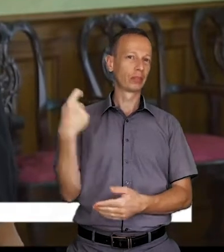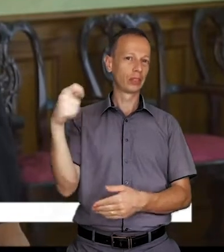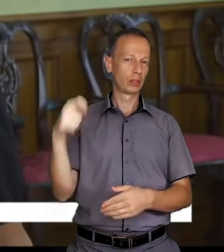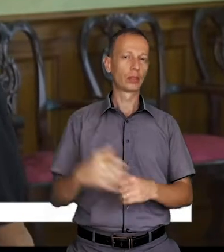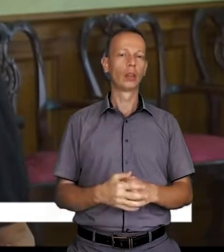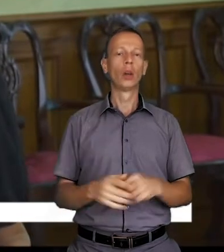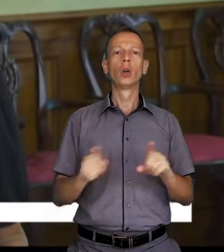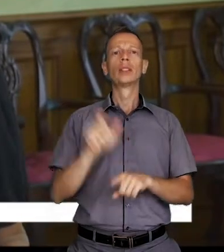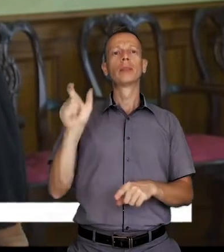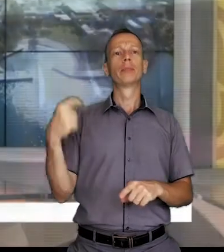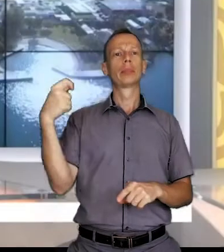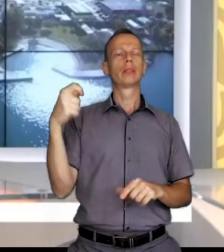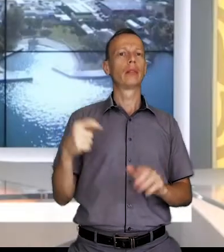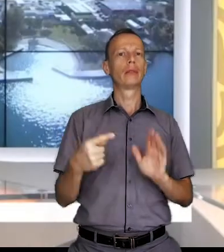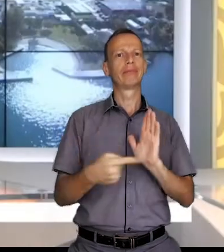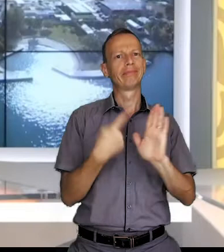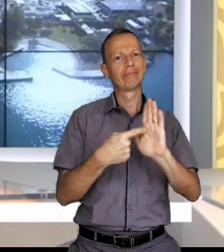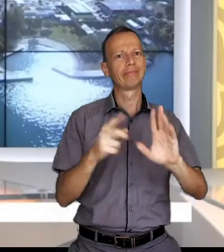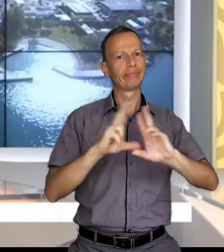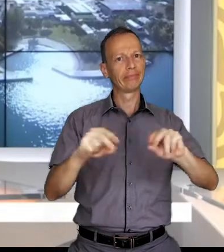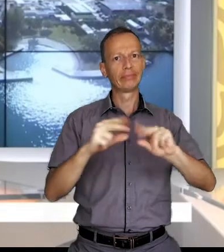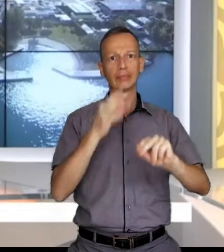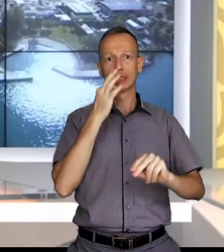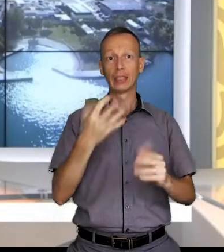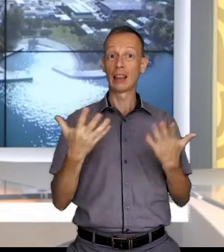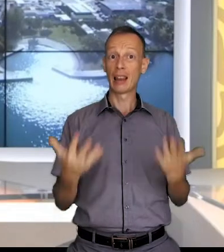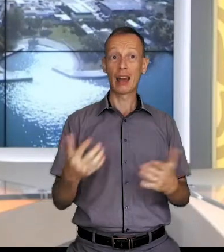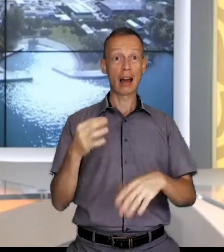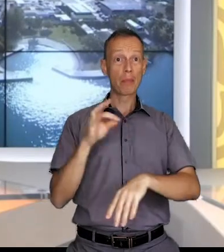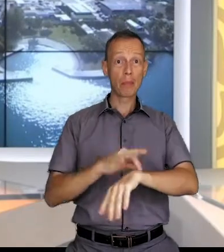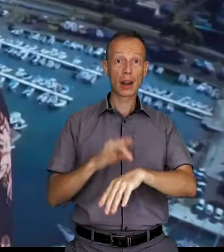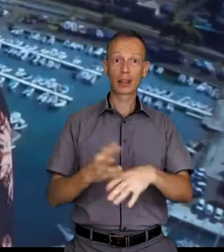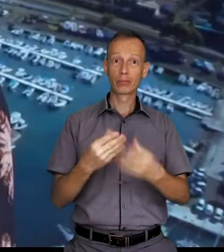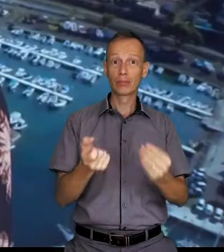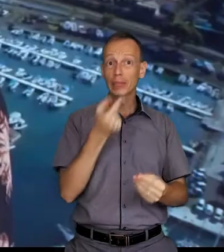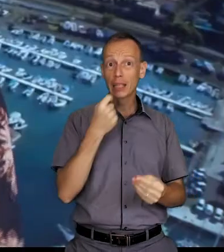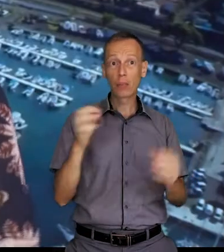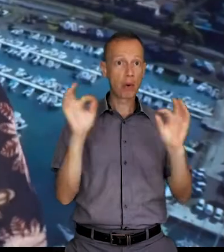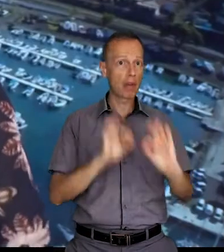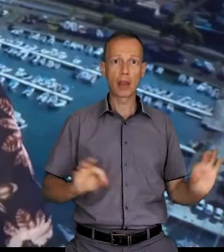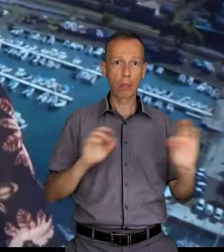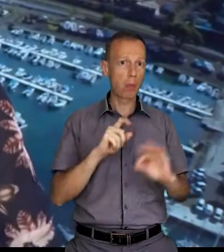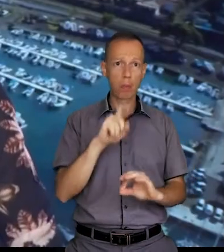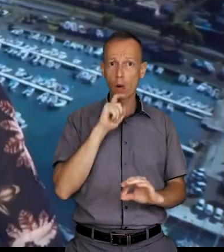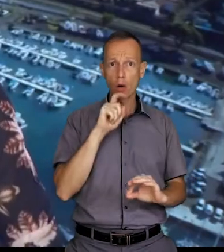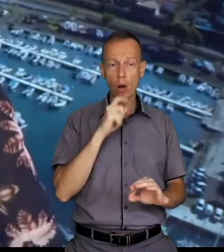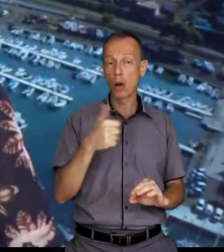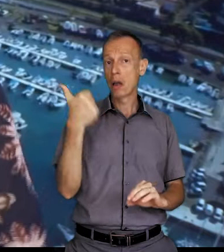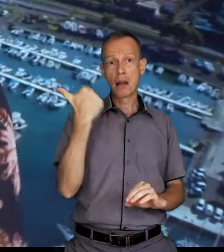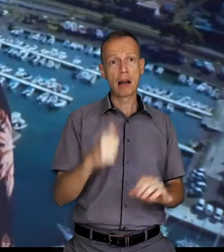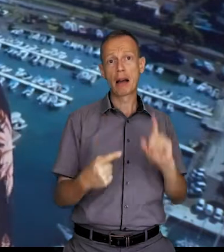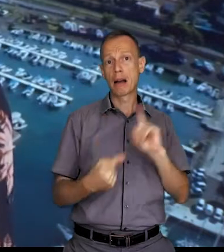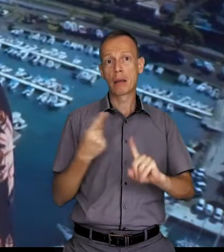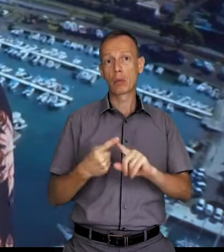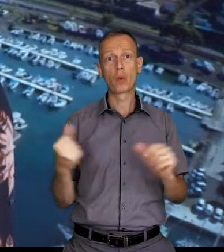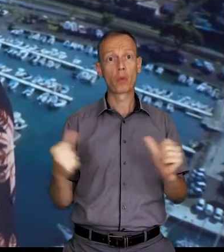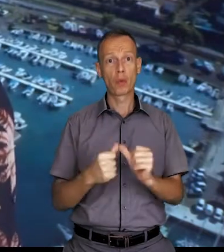De la présidence, le président Edouard Fritsch qui a aussi insisté qu'il n'existe pour l'instant aucun remède pour soigner les patients